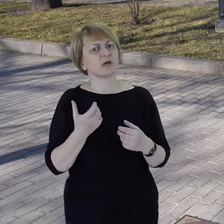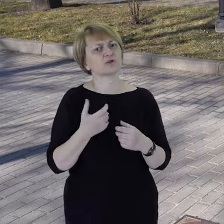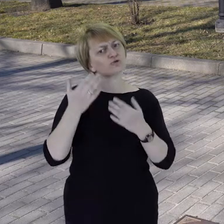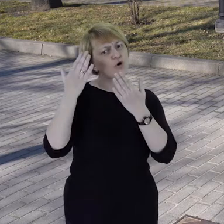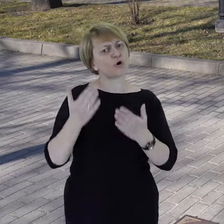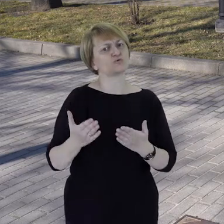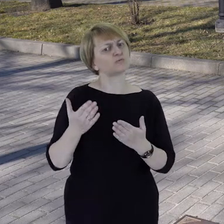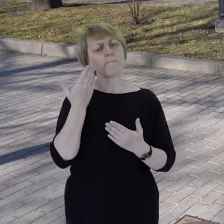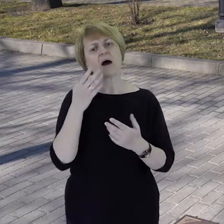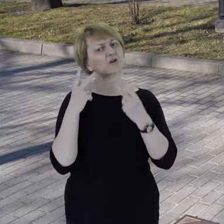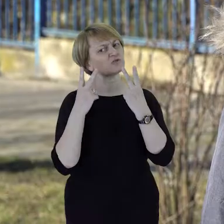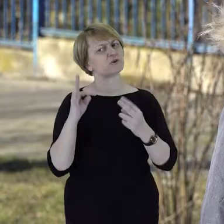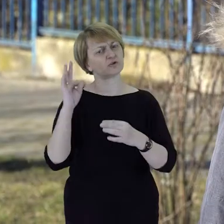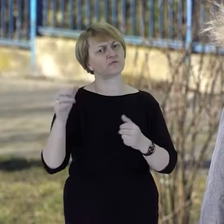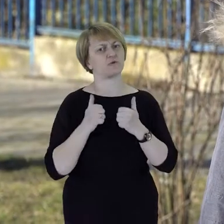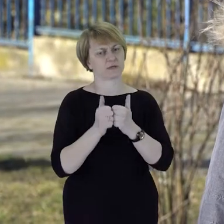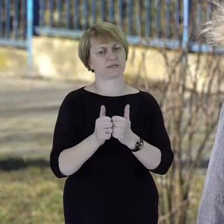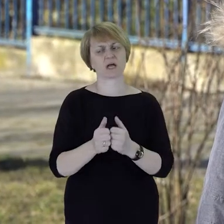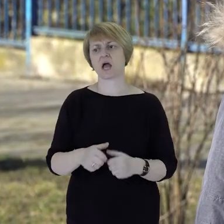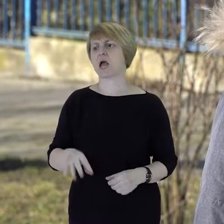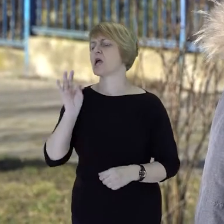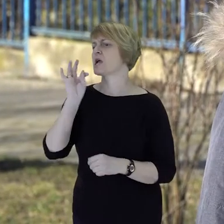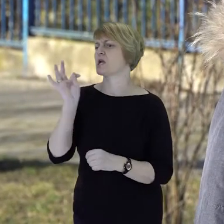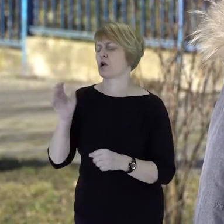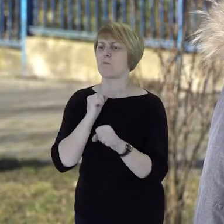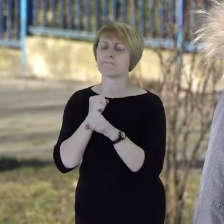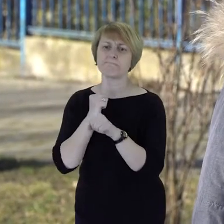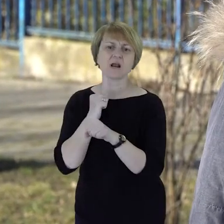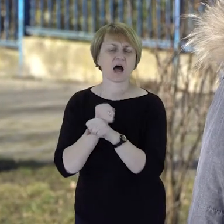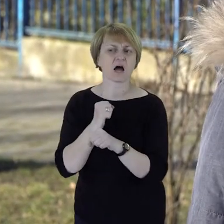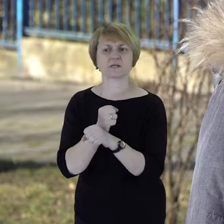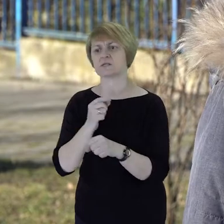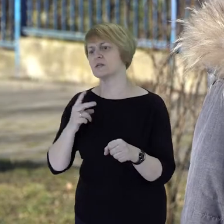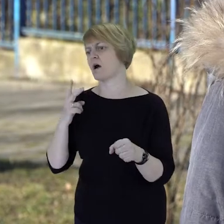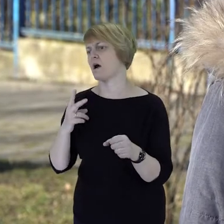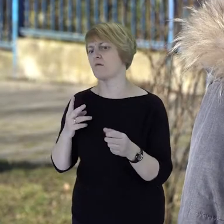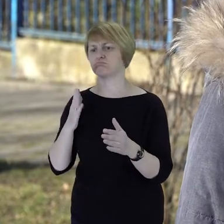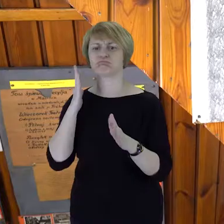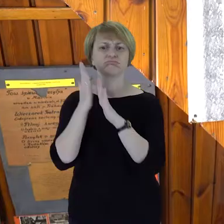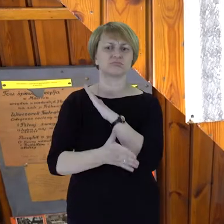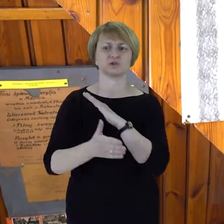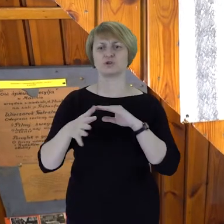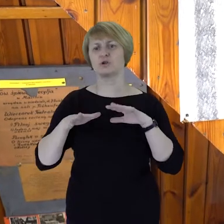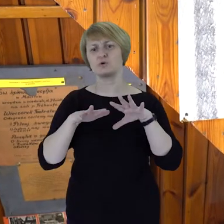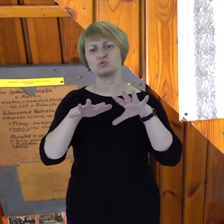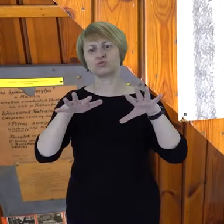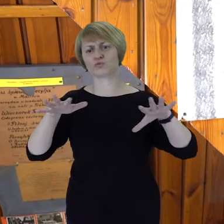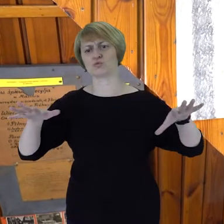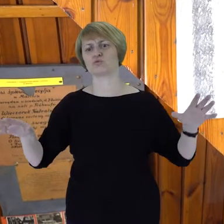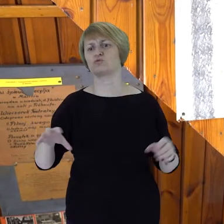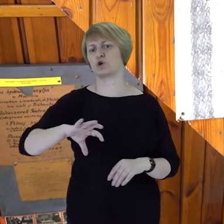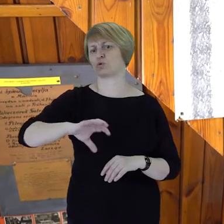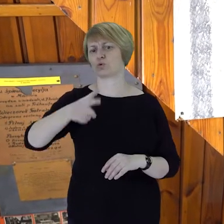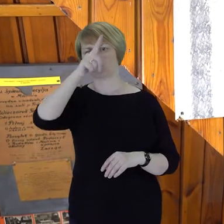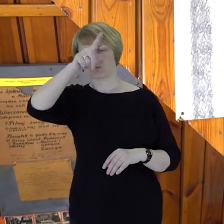i jego niepośredniej roli. Jego słowo, jego praca docierała do tej licznej grupy ludzi